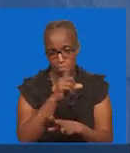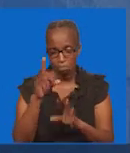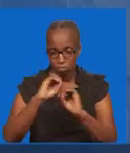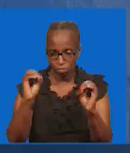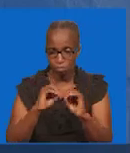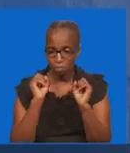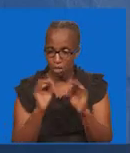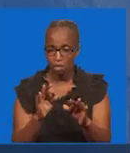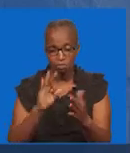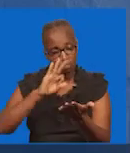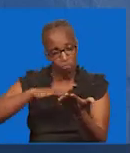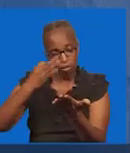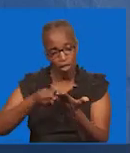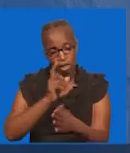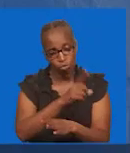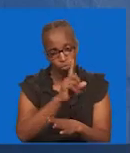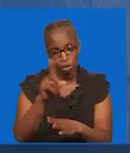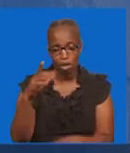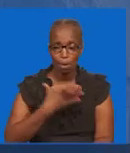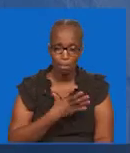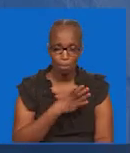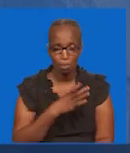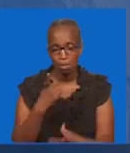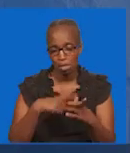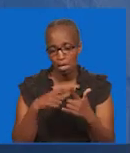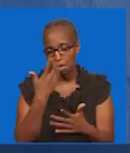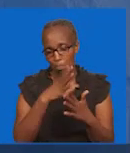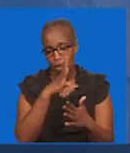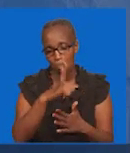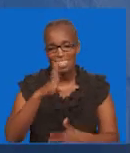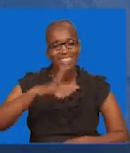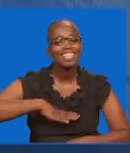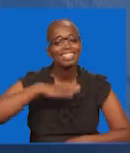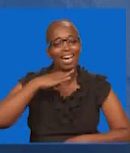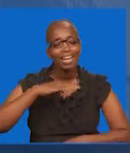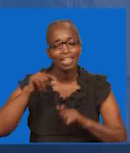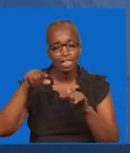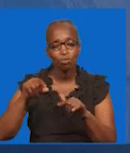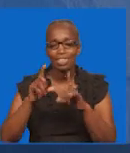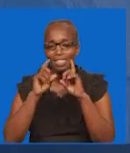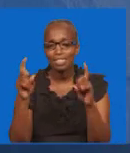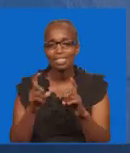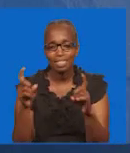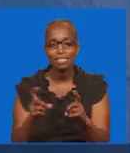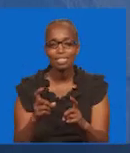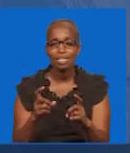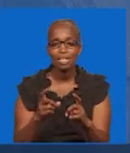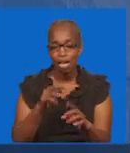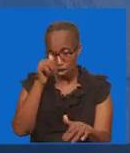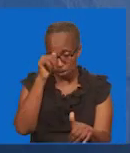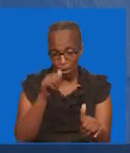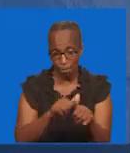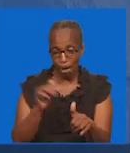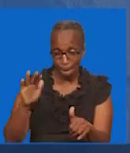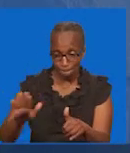Unosipo Waonya Wakaweze Kukufia Katika Hiyo Thambi Damu Yau Ukumbuke